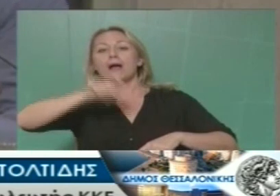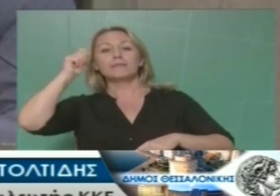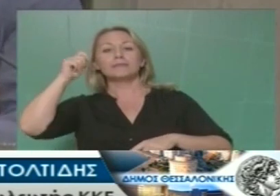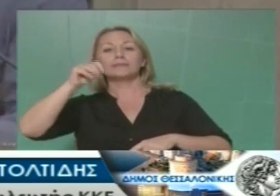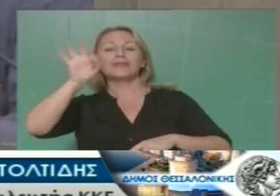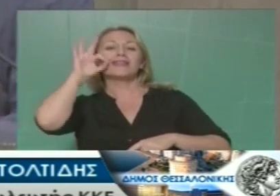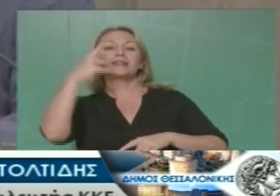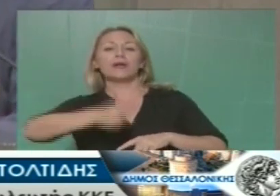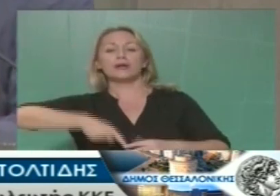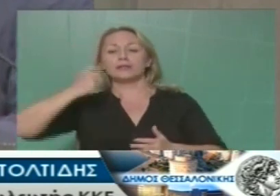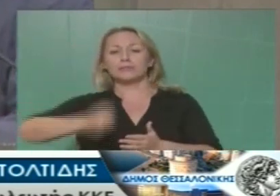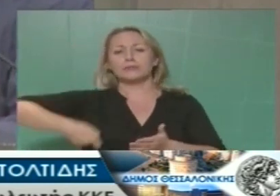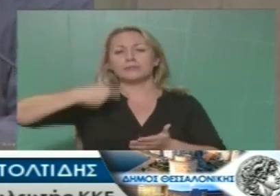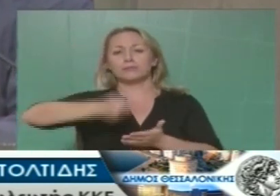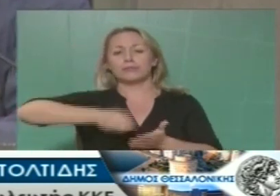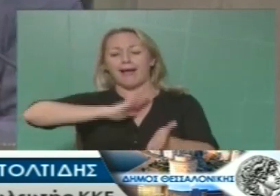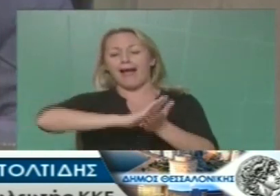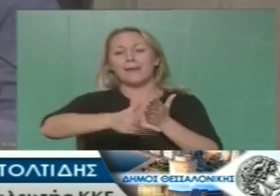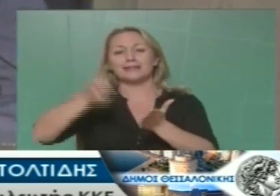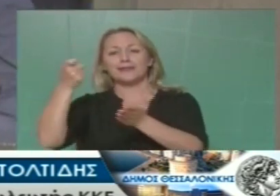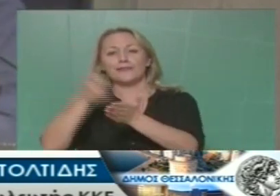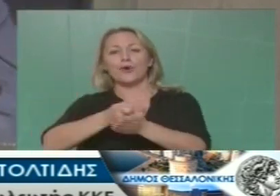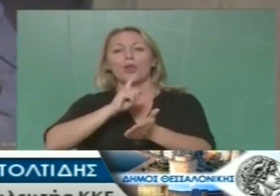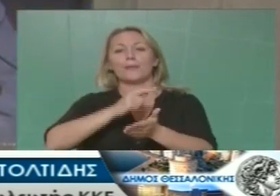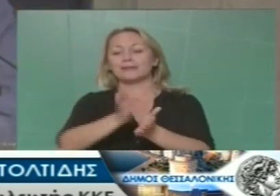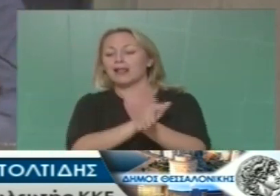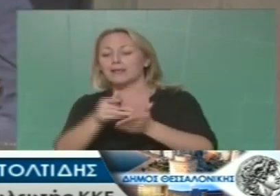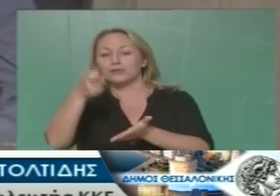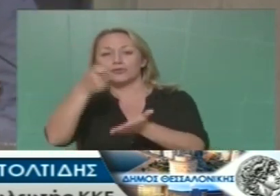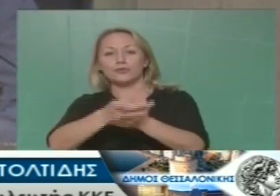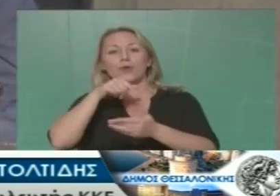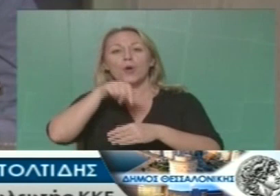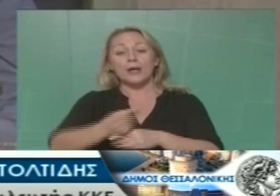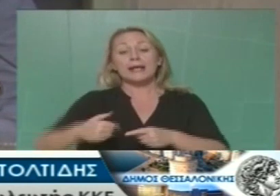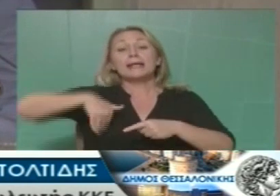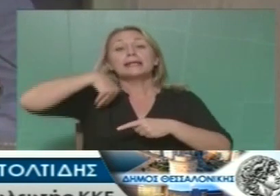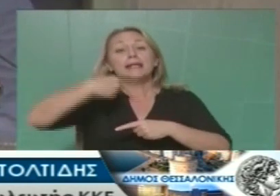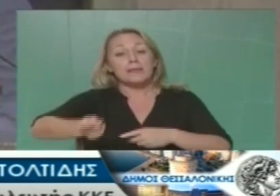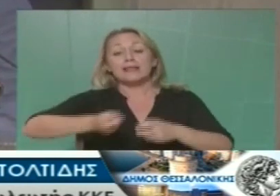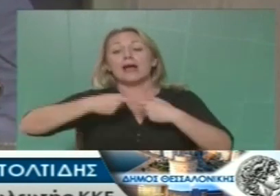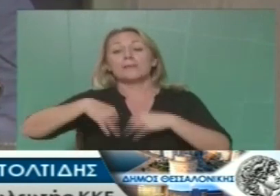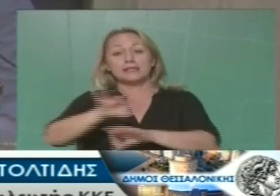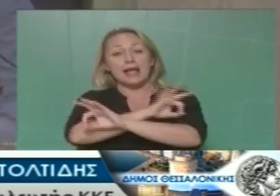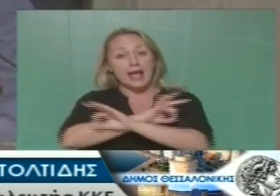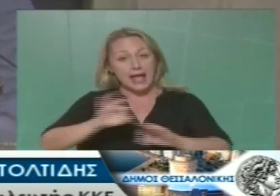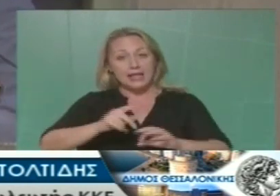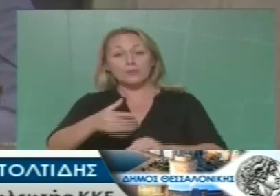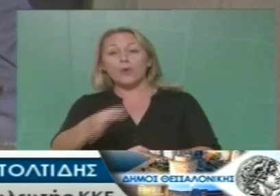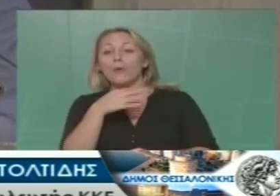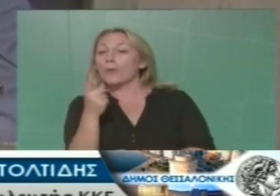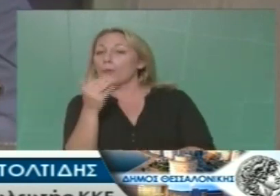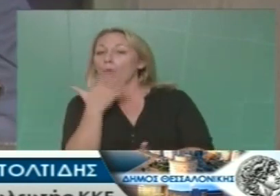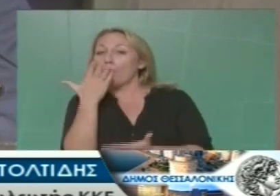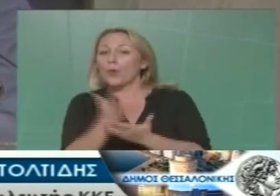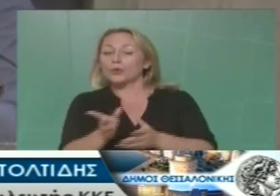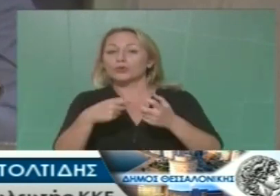πανάκριβα με άμεση και αιματερή φορολογία με το κόστος χρήσης του μετρό όταν ολοκληρωθεί καθώς ο προϋπολογισμός το